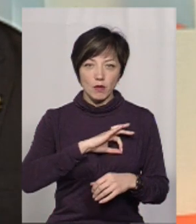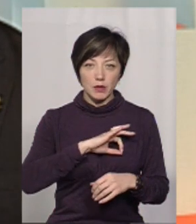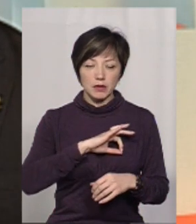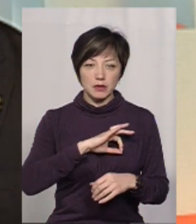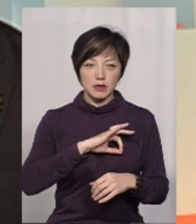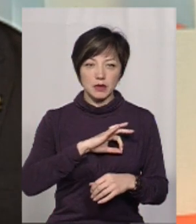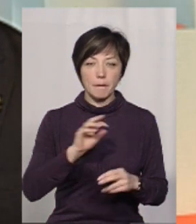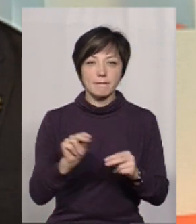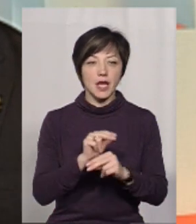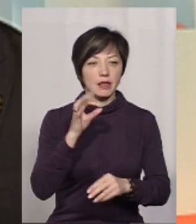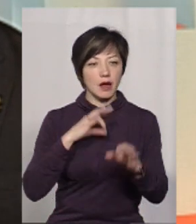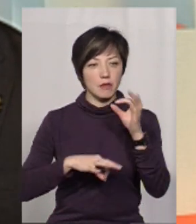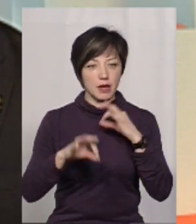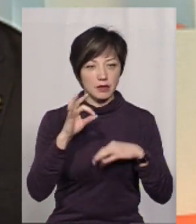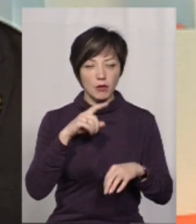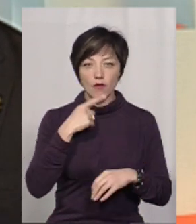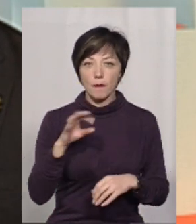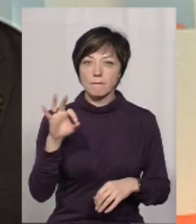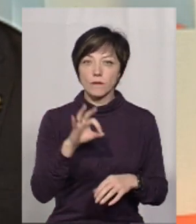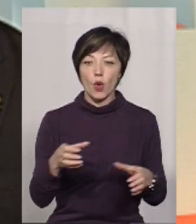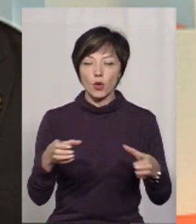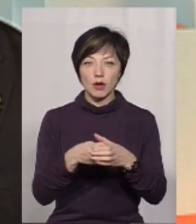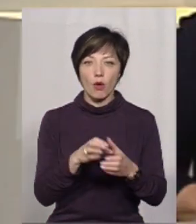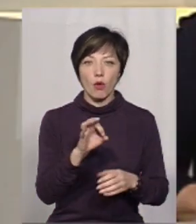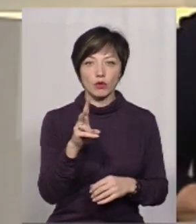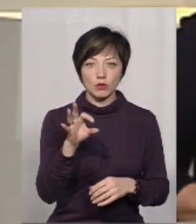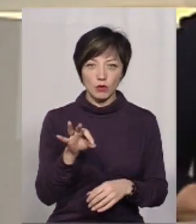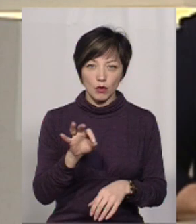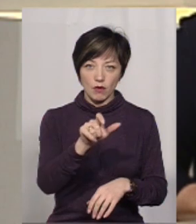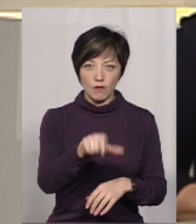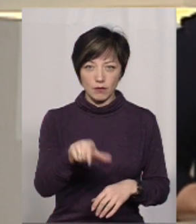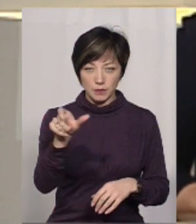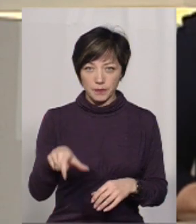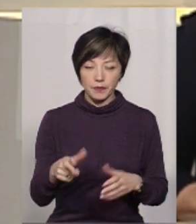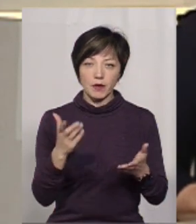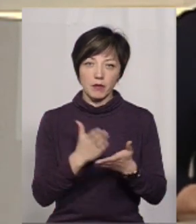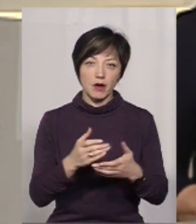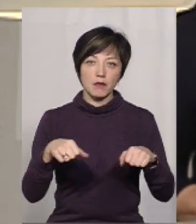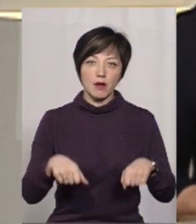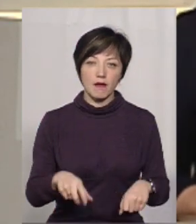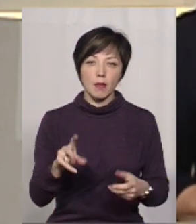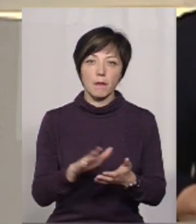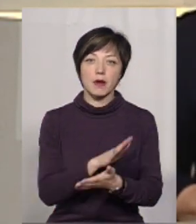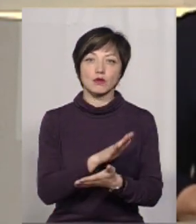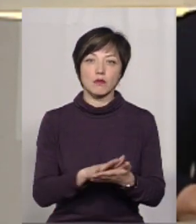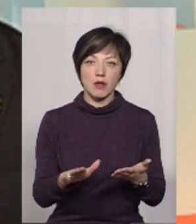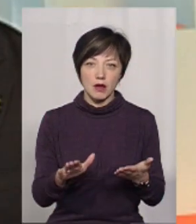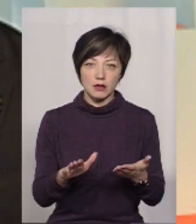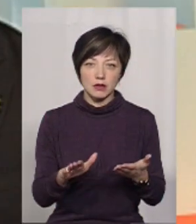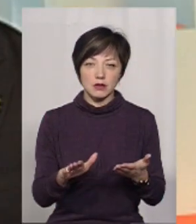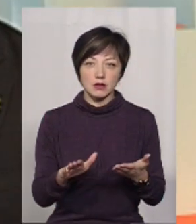медикаментами. Ми говоримо про контингент онкологічного пацієнта, яке має право на безоплатне